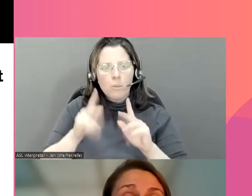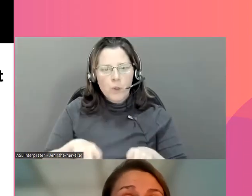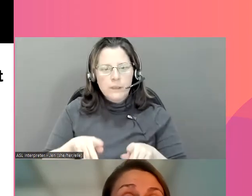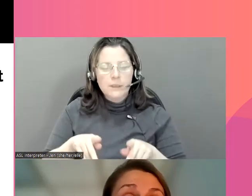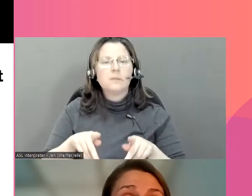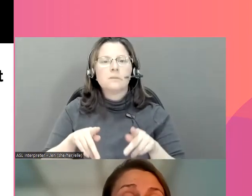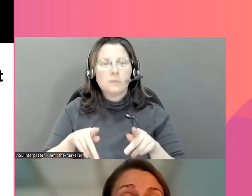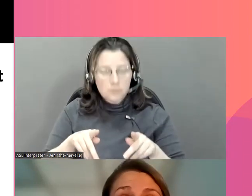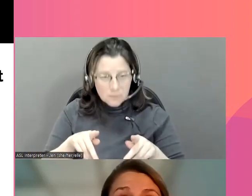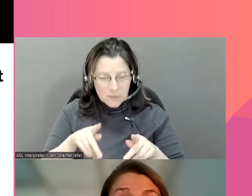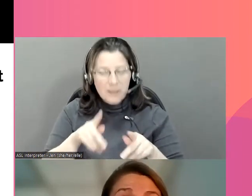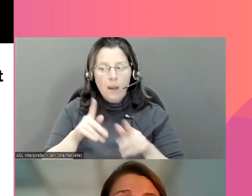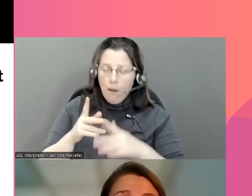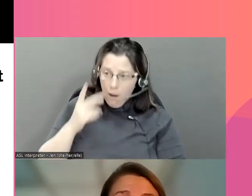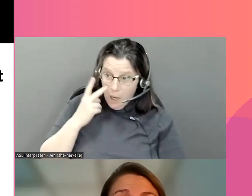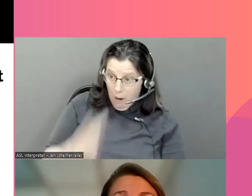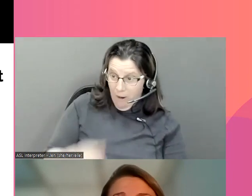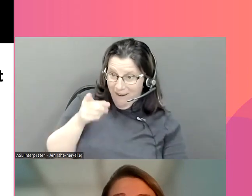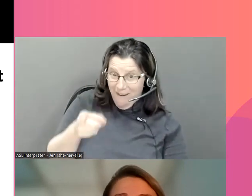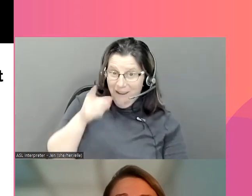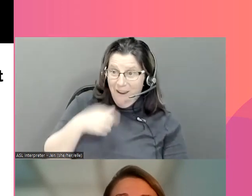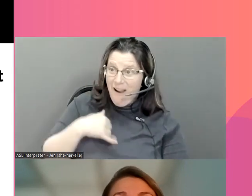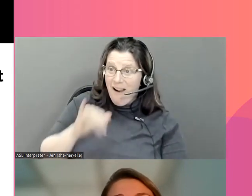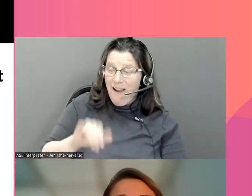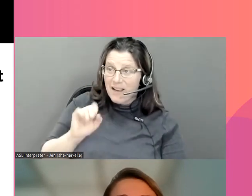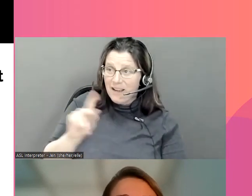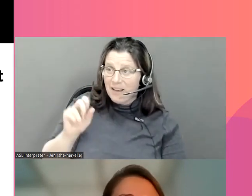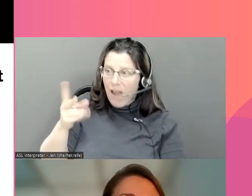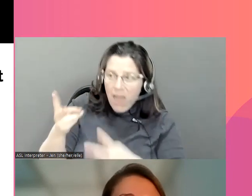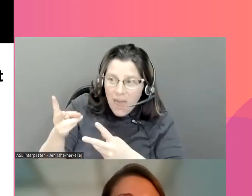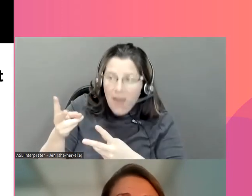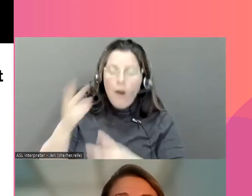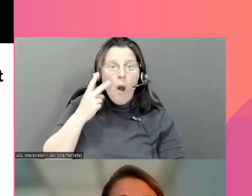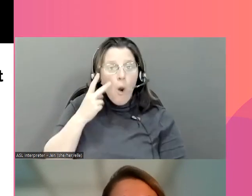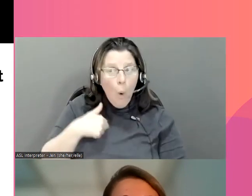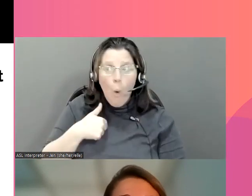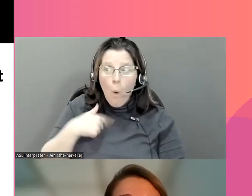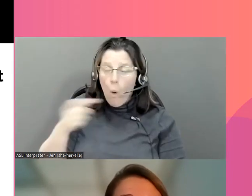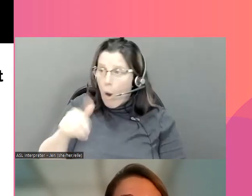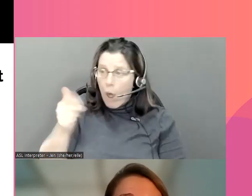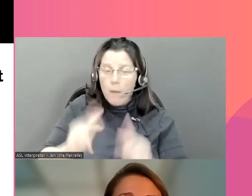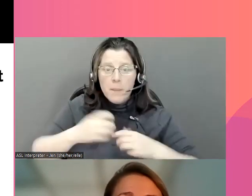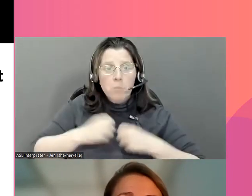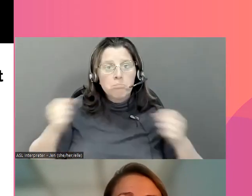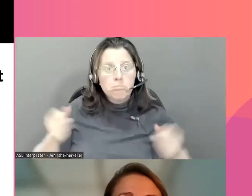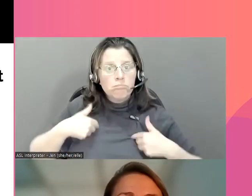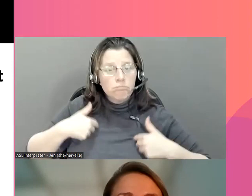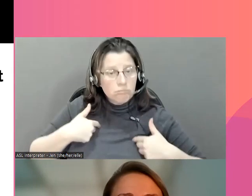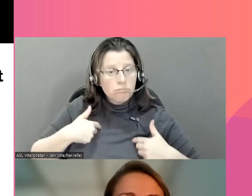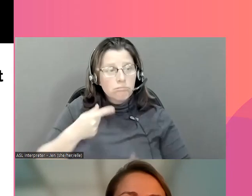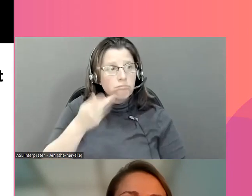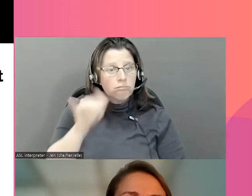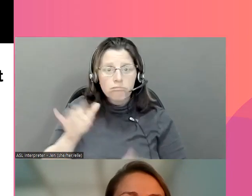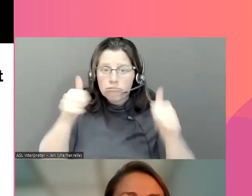jeunes peuvent imiter les types de vidéos qu'ils trouvent dans leur algorithme. Alors, les jeunes ont vu beaucoup d'autres vidéos